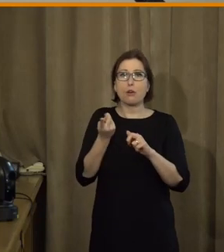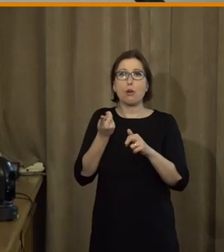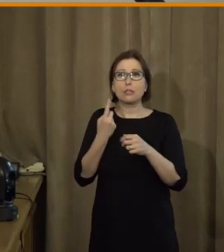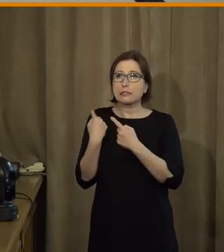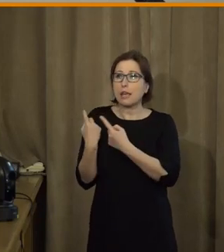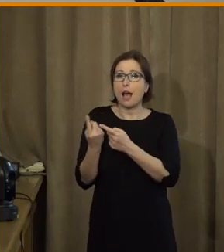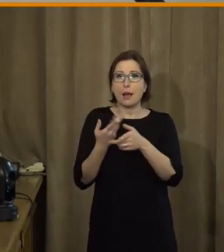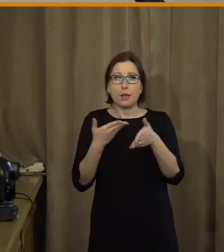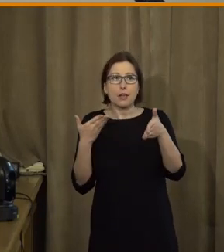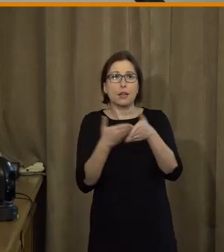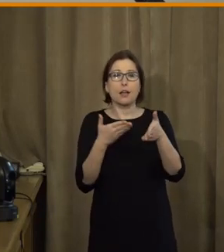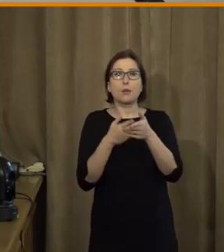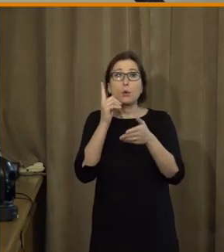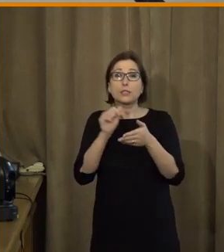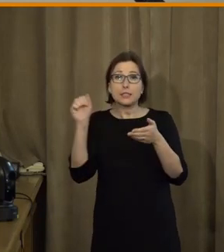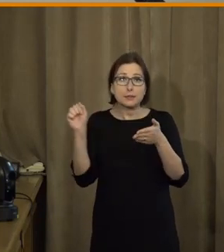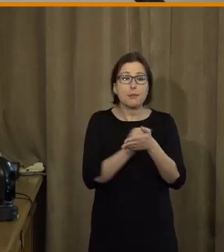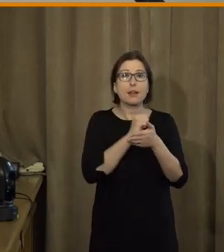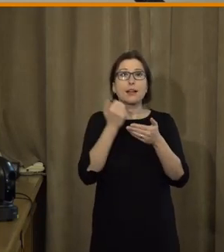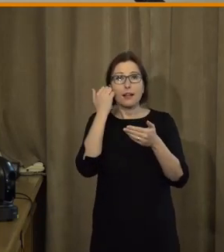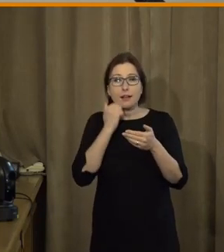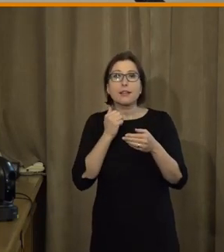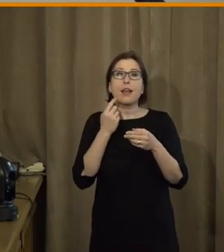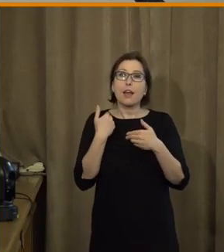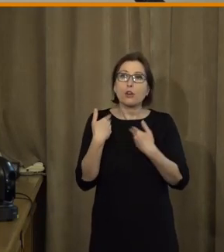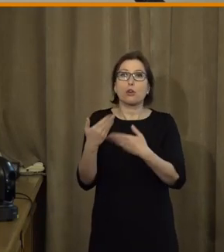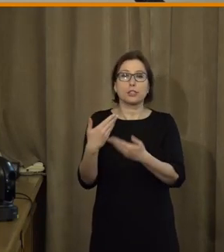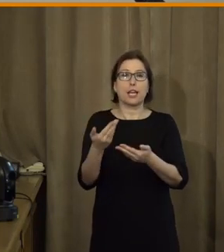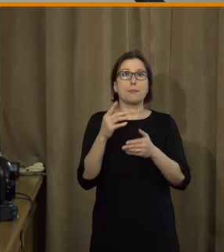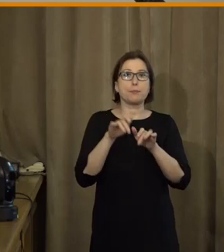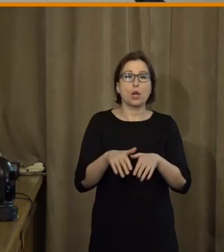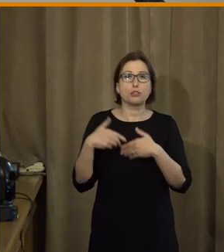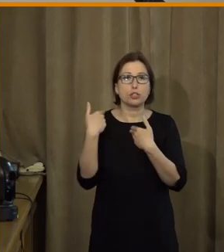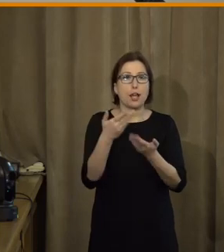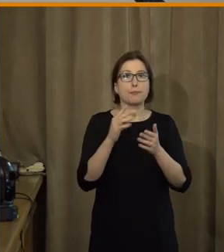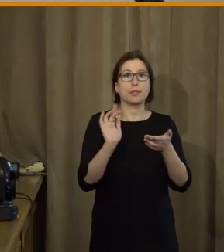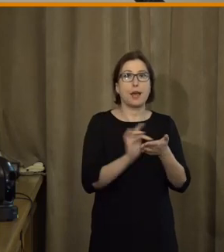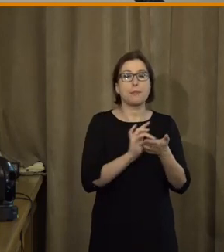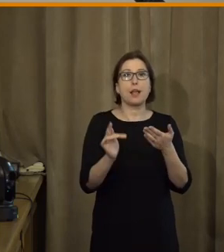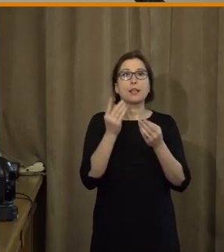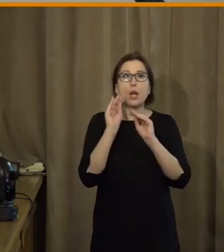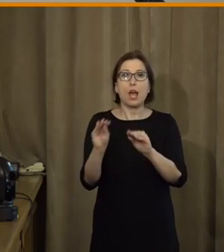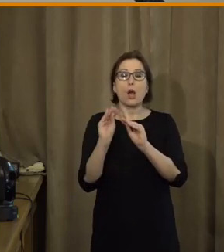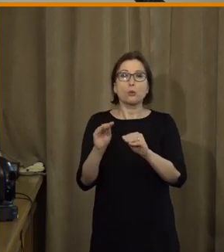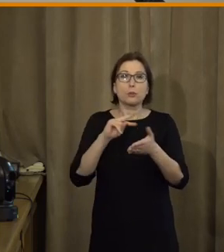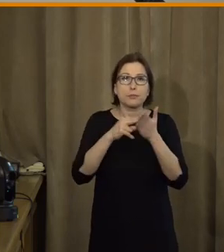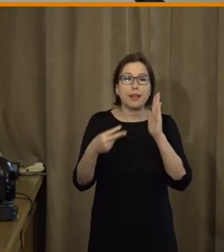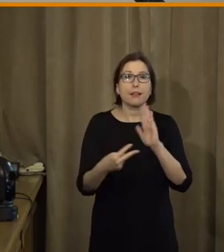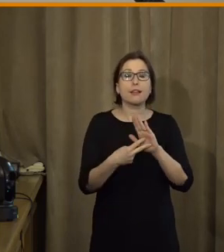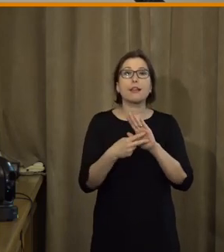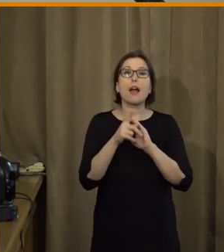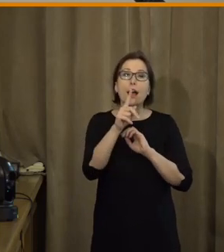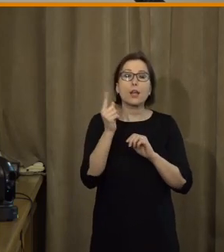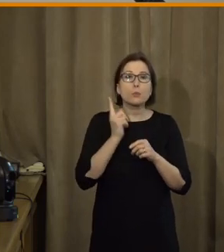k něčemu, co prostě budeme odstraňovat tím, že lidem rozdáme tablety, lidi naučíme pracovat s digitálními technologiemi